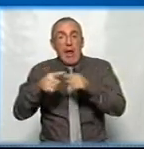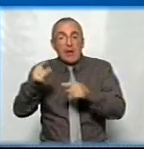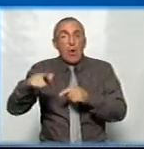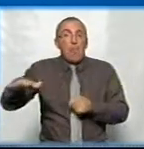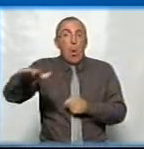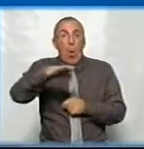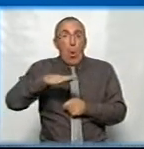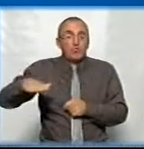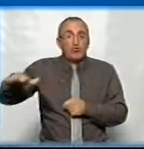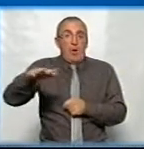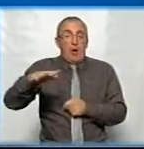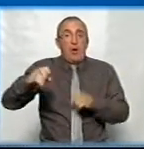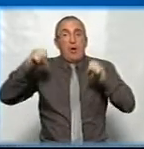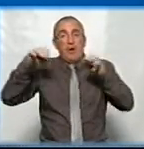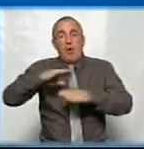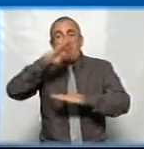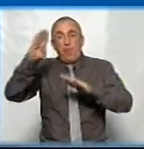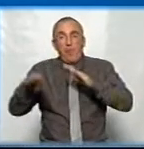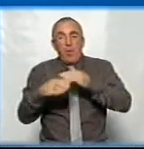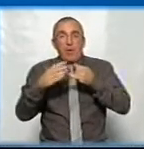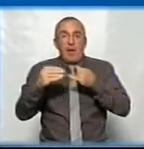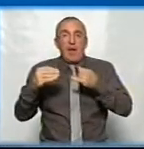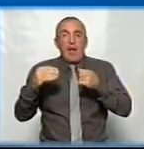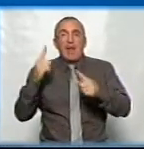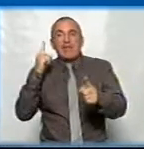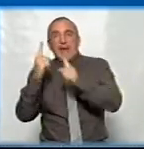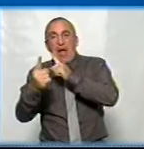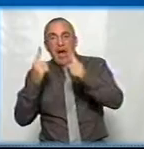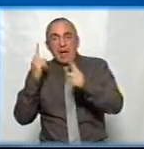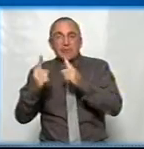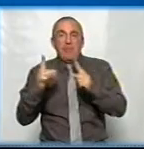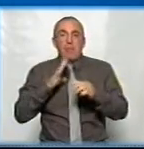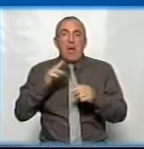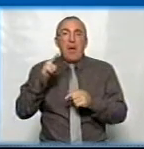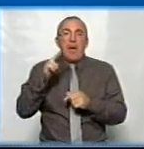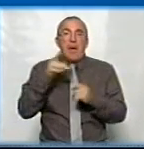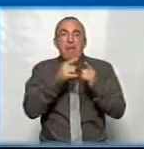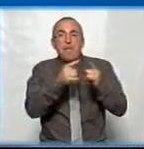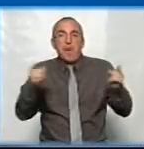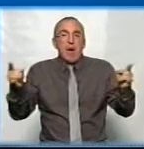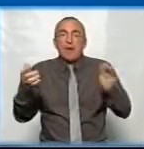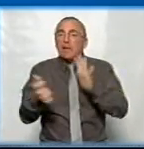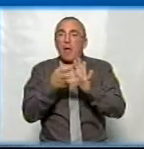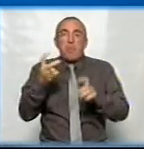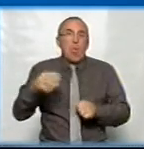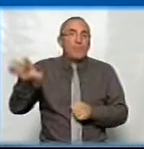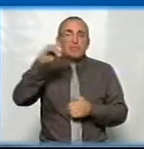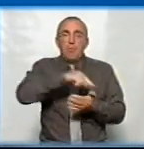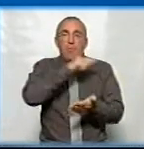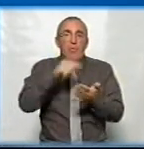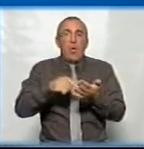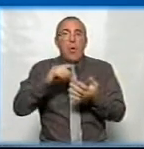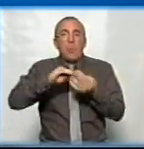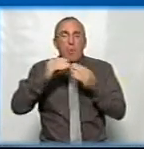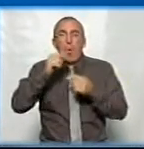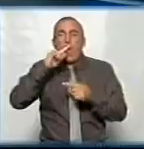площади, рішенню підземної части, це транспортна проблема, паркінгів не хватає по всьому городу. Це проблема з годом